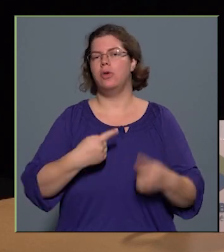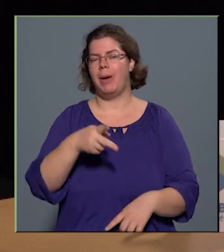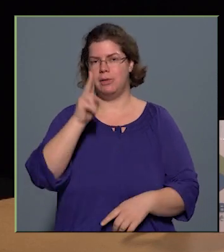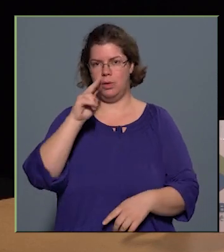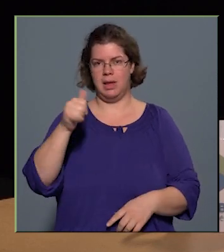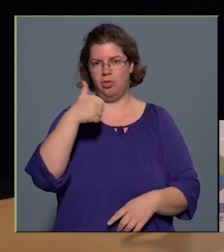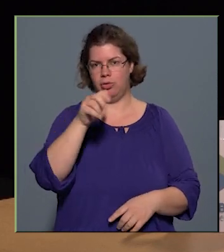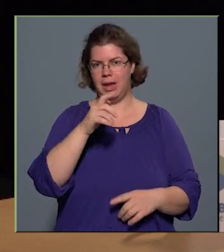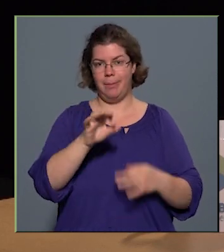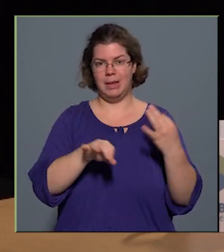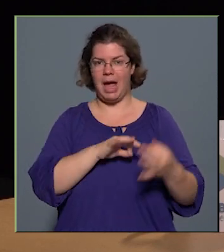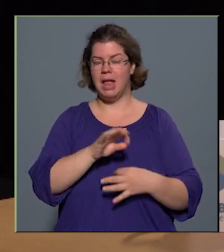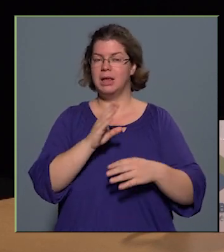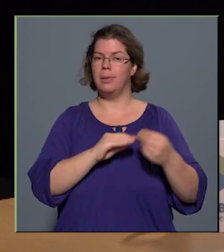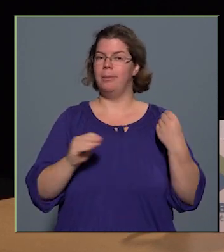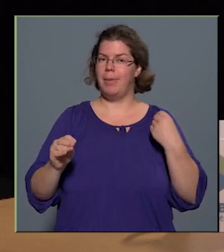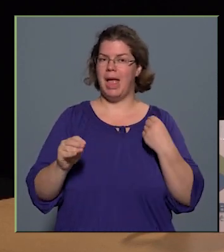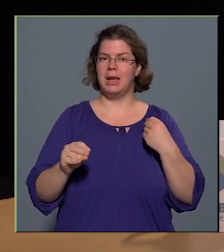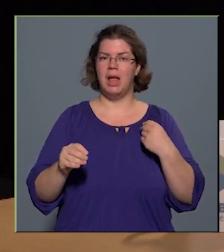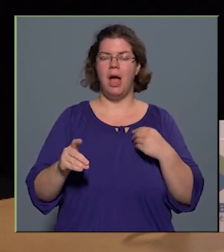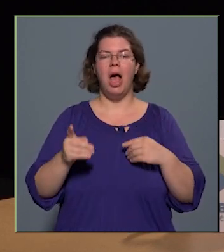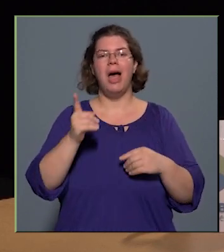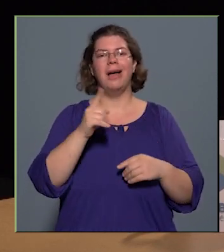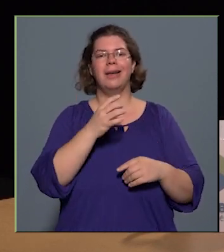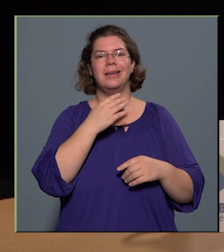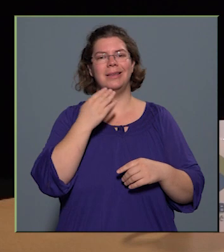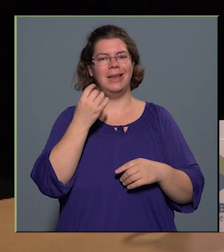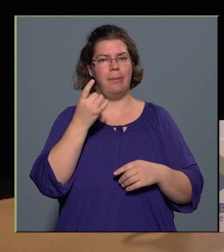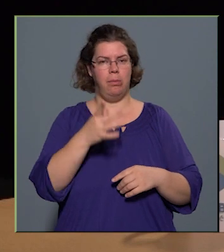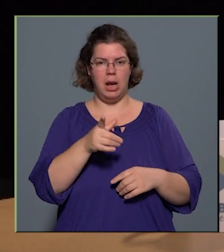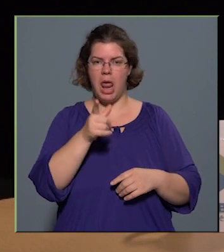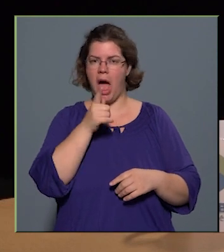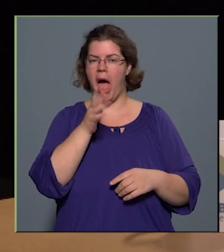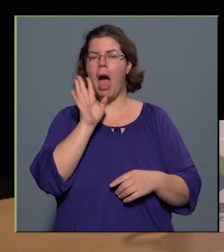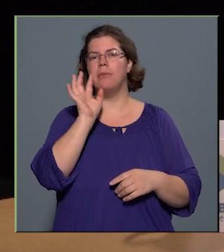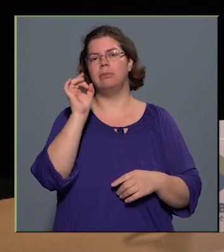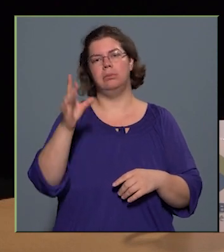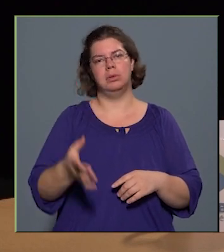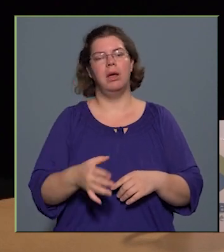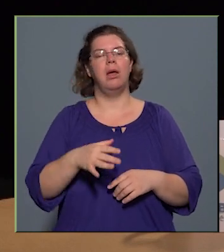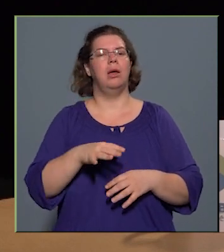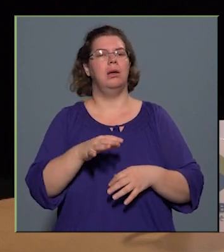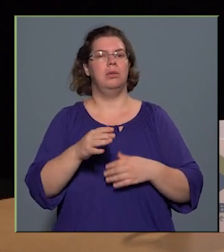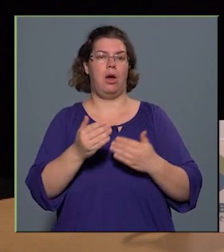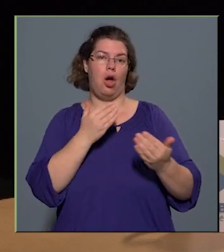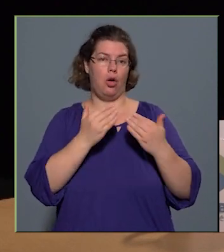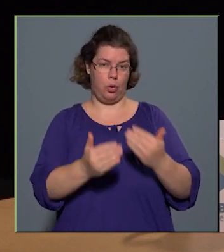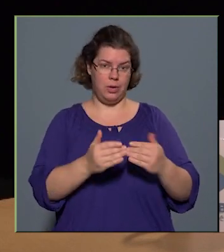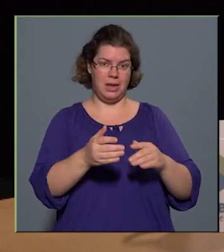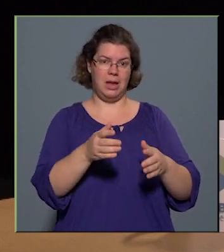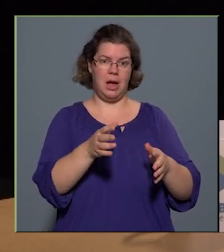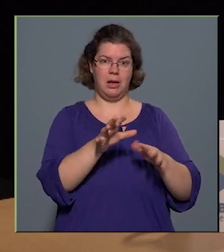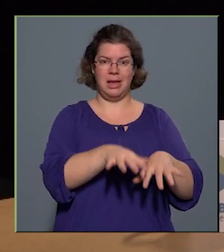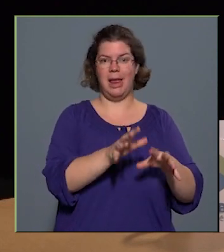és a néptánc, hiszen azért a téblább művészeti iskolának a kösziatelep helye, a